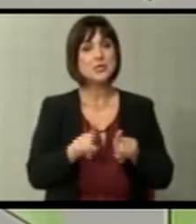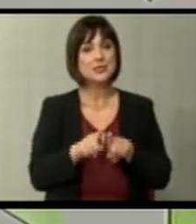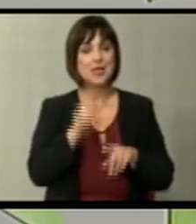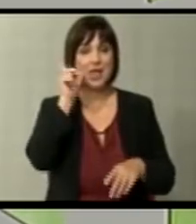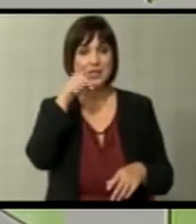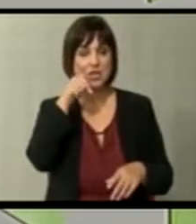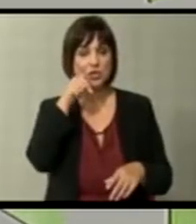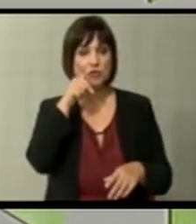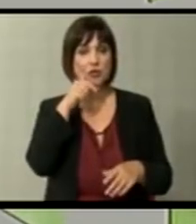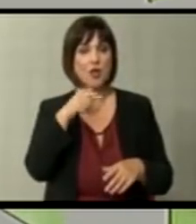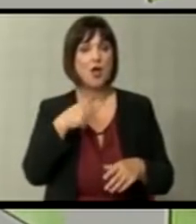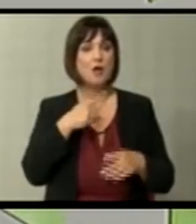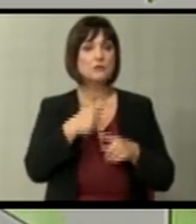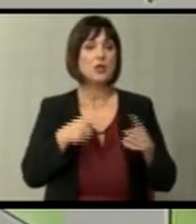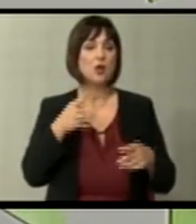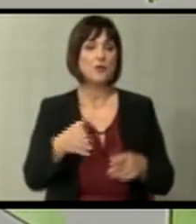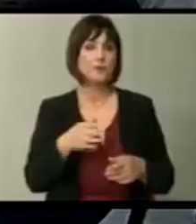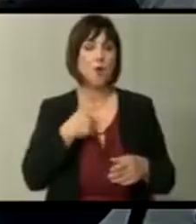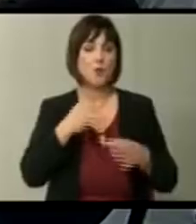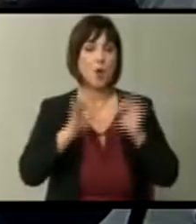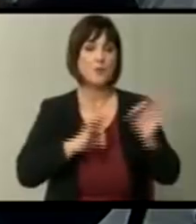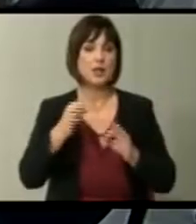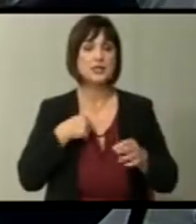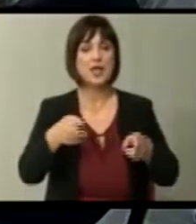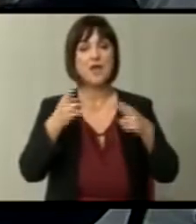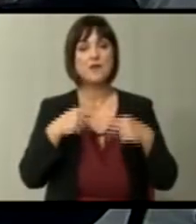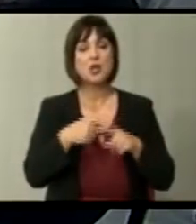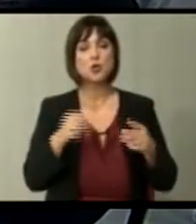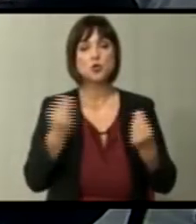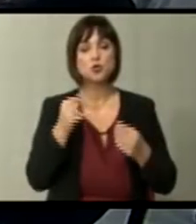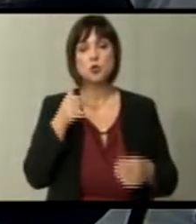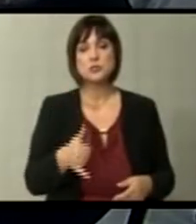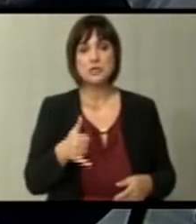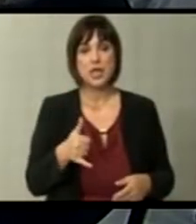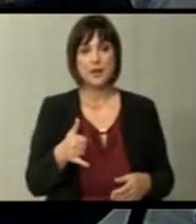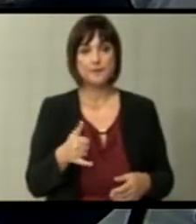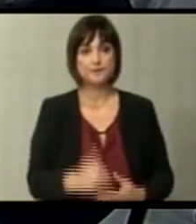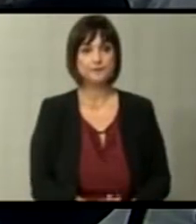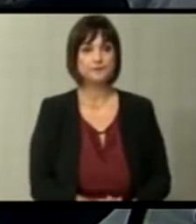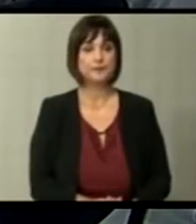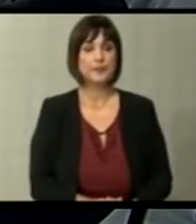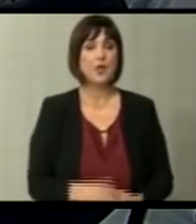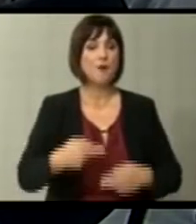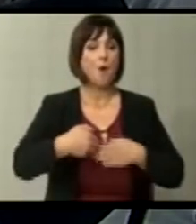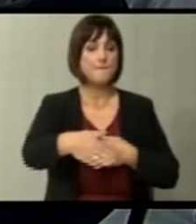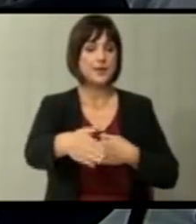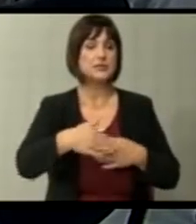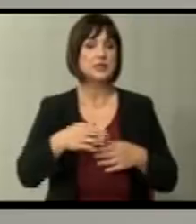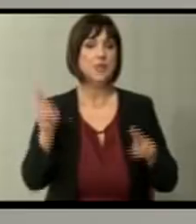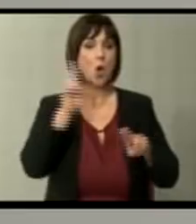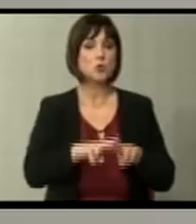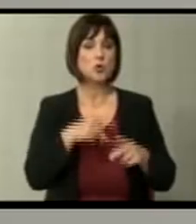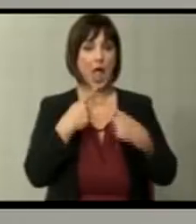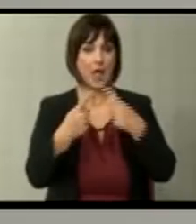тежка епизода според мојата проценка. Есно се навратила на дело за ошто сега. Во пресредна одлуката за